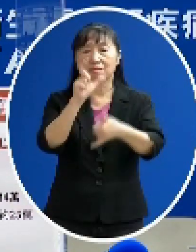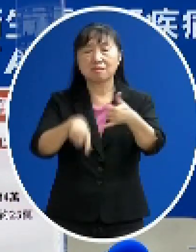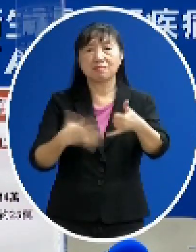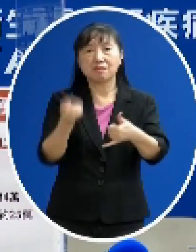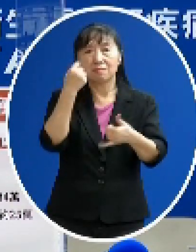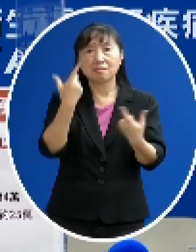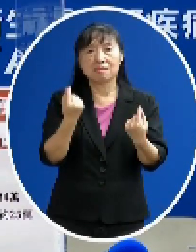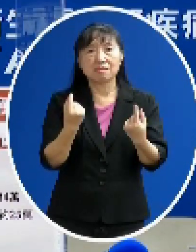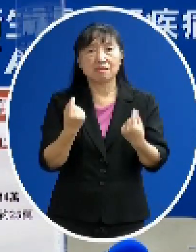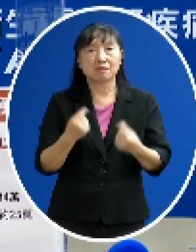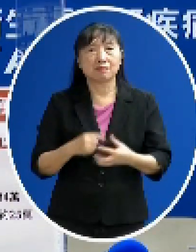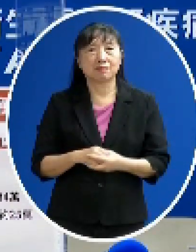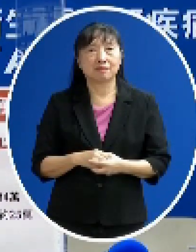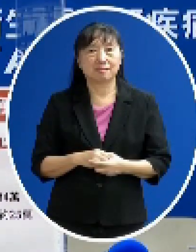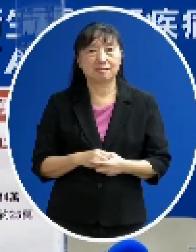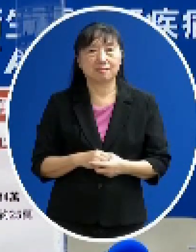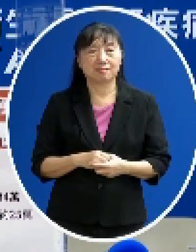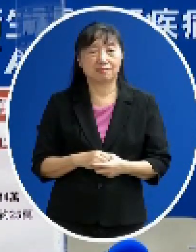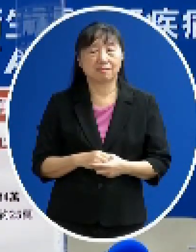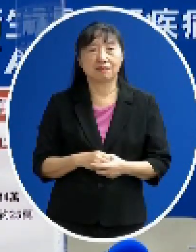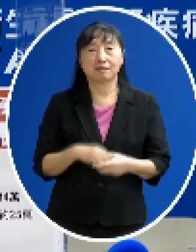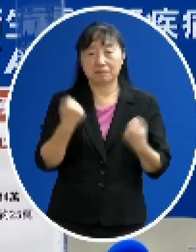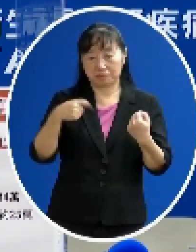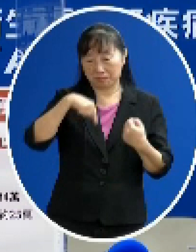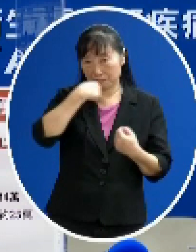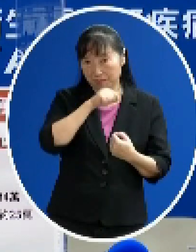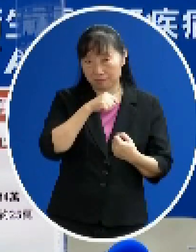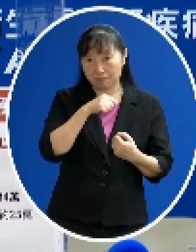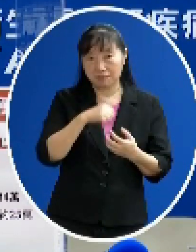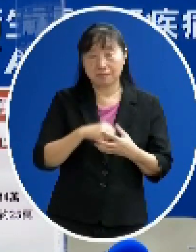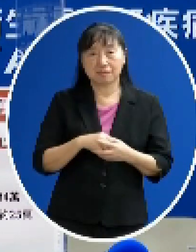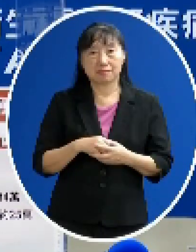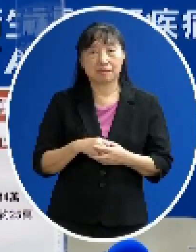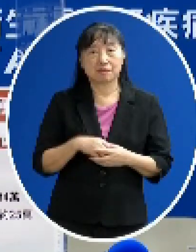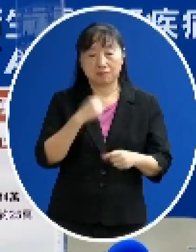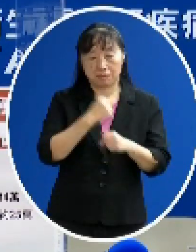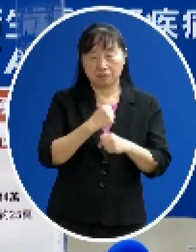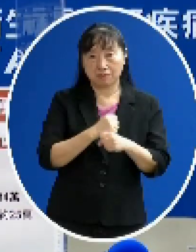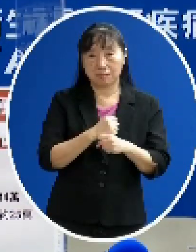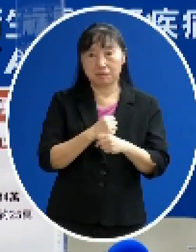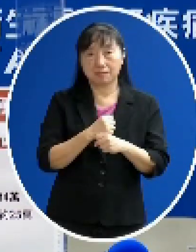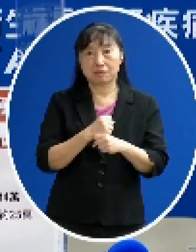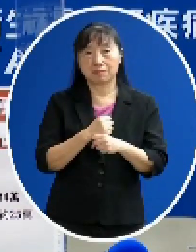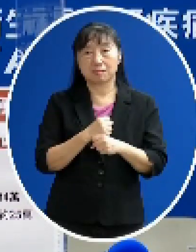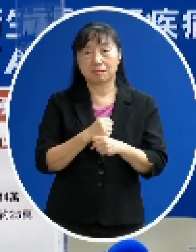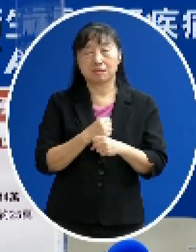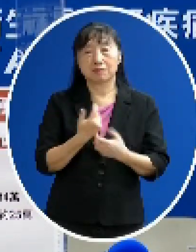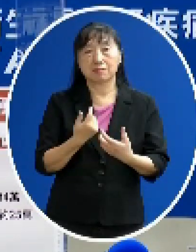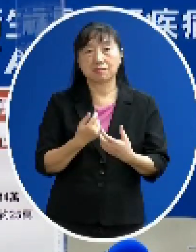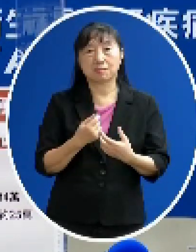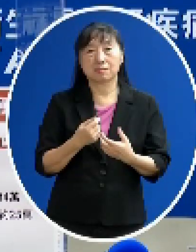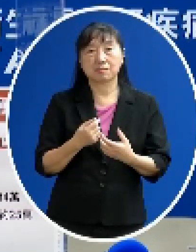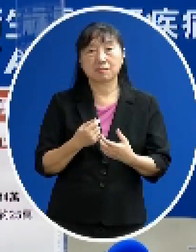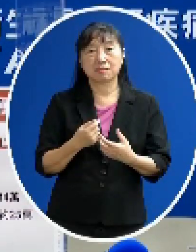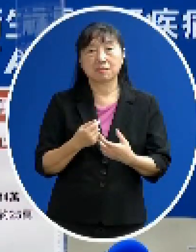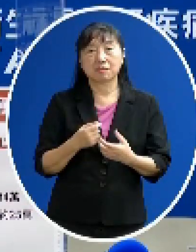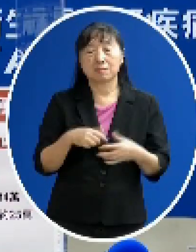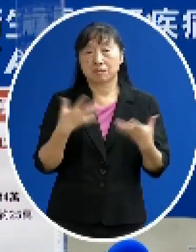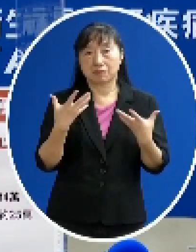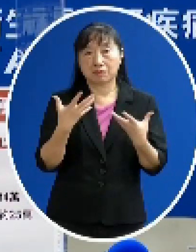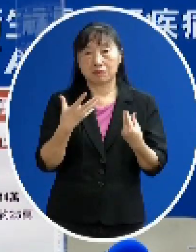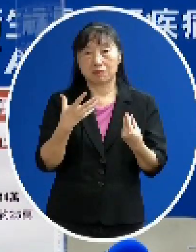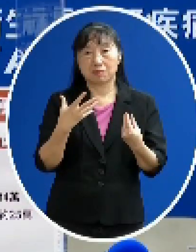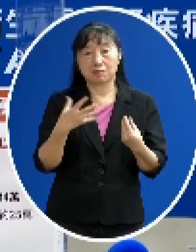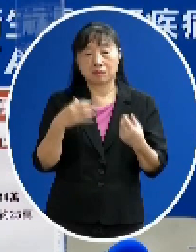一樣的好 那既然在 那在台灣的話在台灣工作 那在台灣都還沒有就是說一定